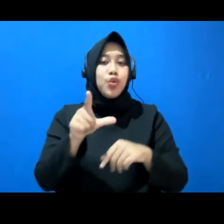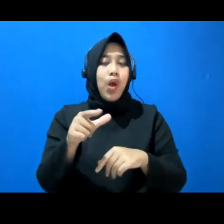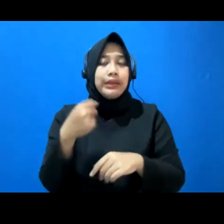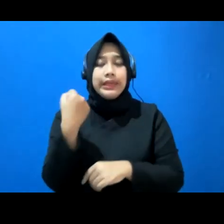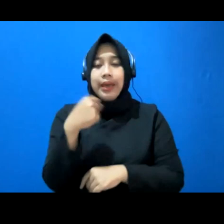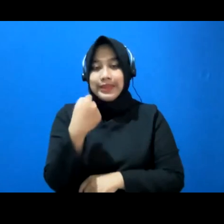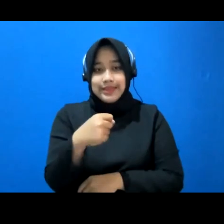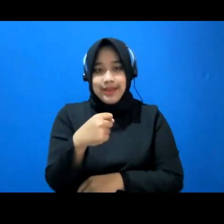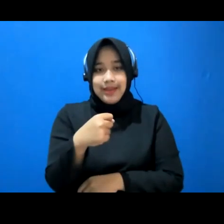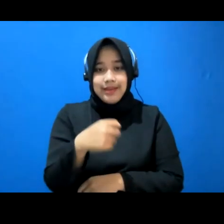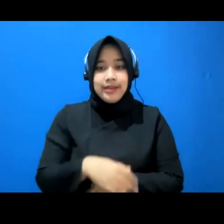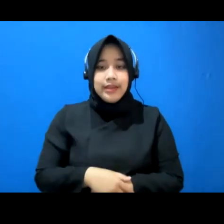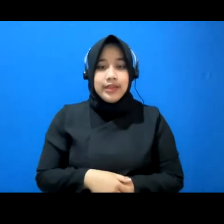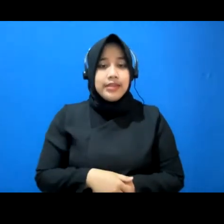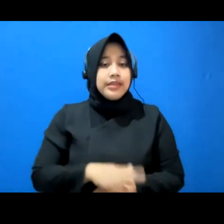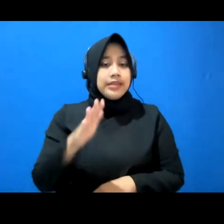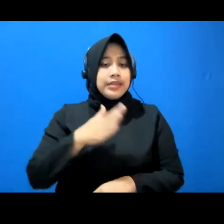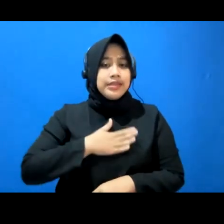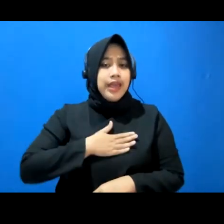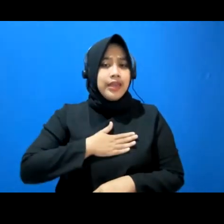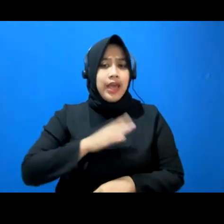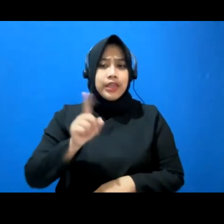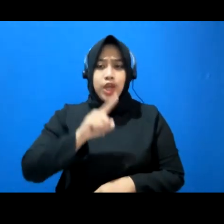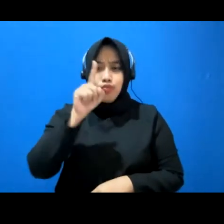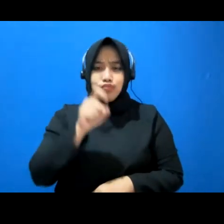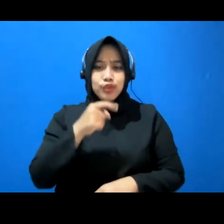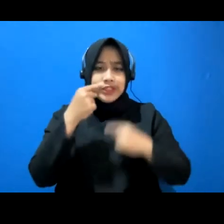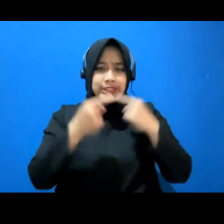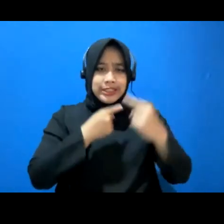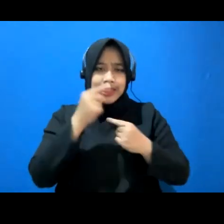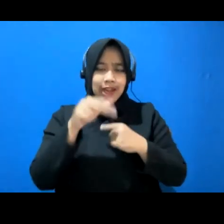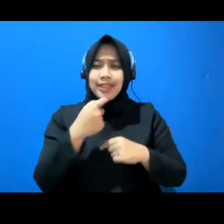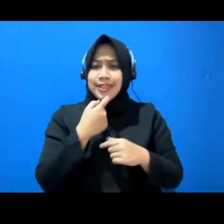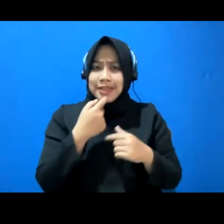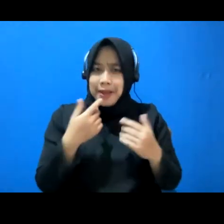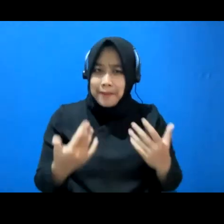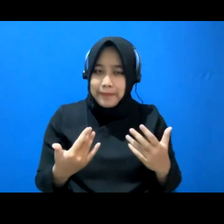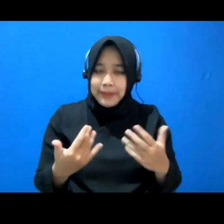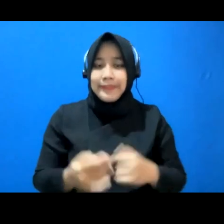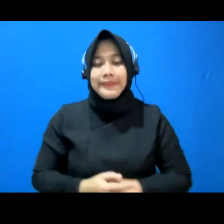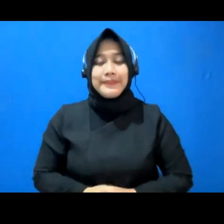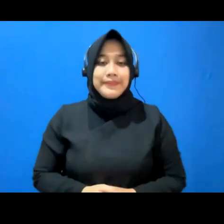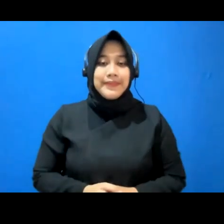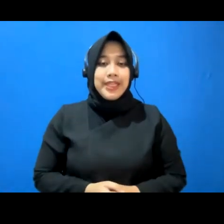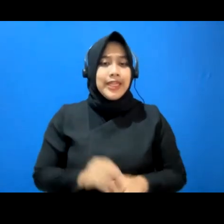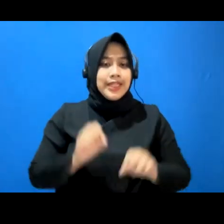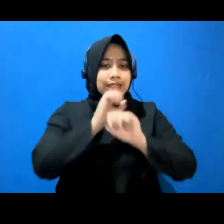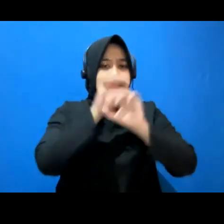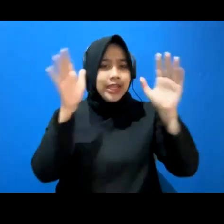kelebihnya, saya nggak perlu cerita lagi soal kartu, soal apa gitu kan. Yang jelas,